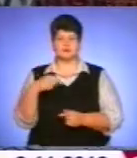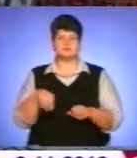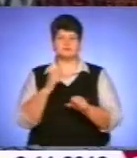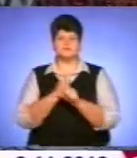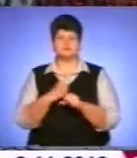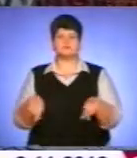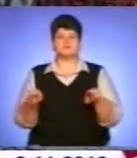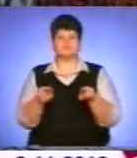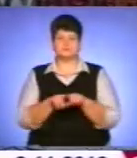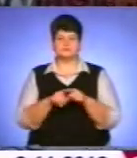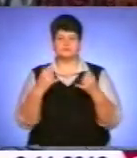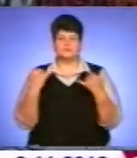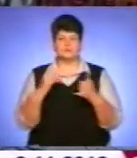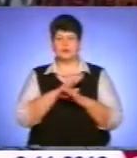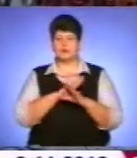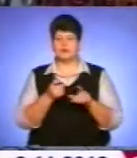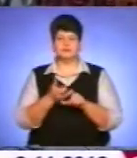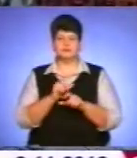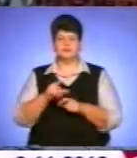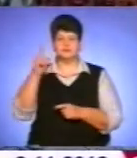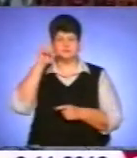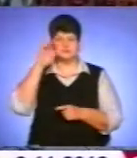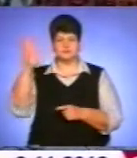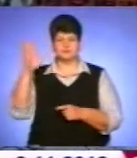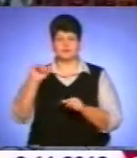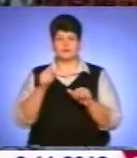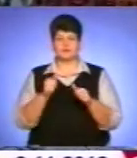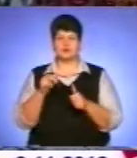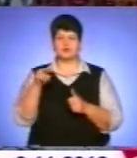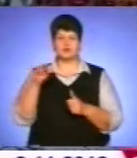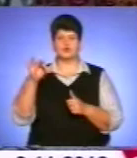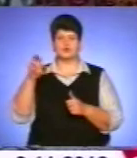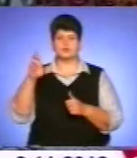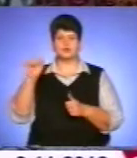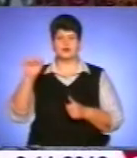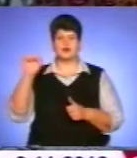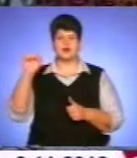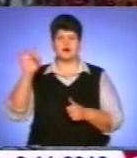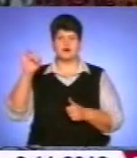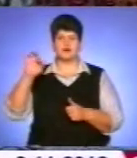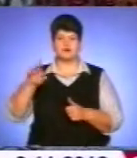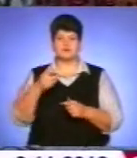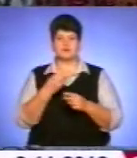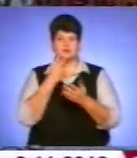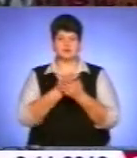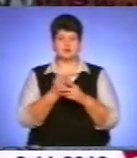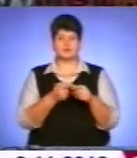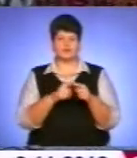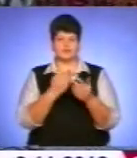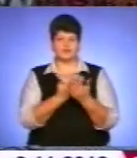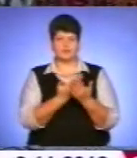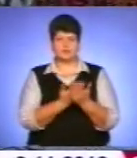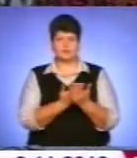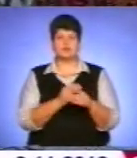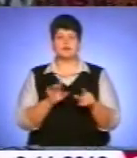сьогодні не дуже відомій формі, як топіарія. Це ми можемо побачити по даному виробу. А також ми